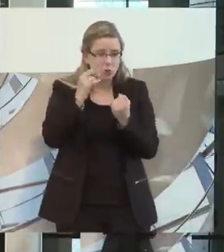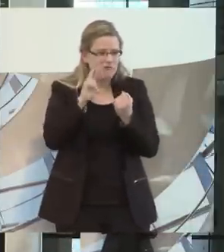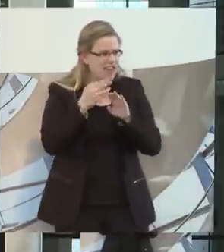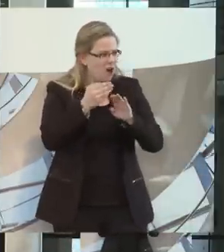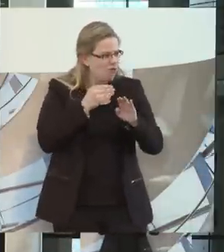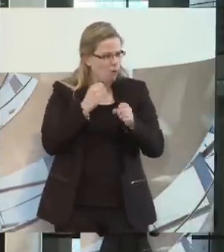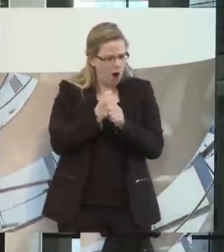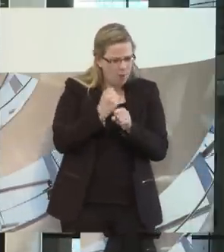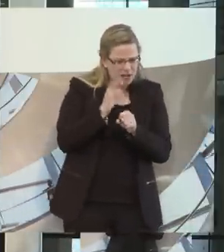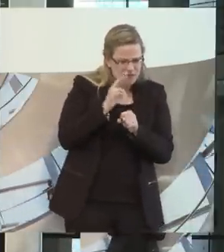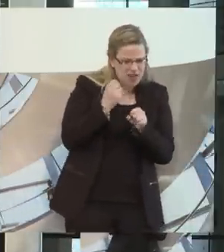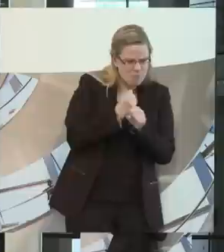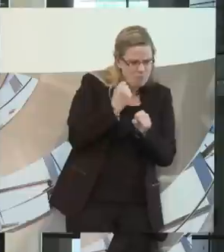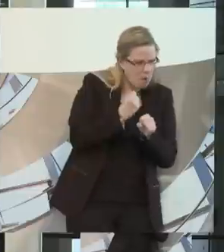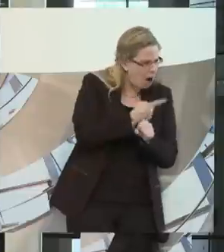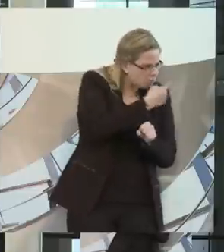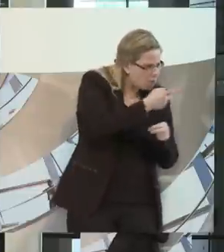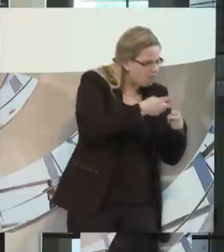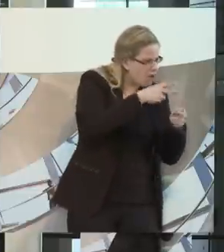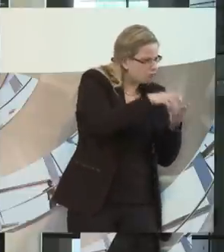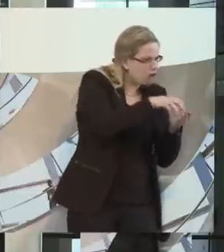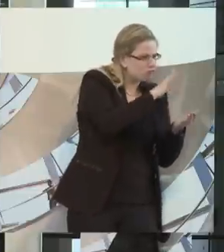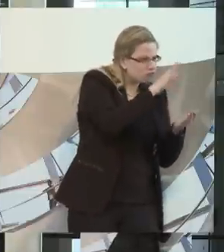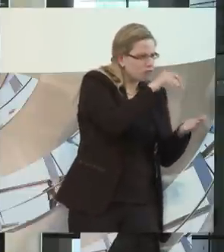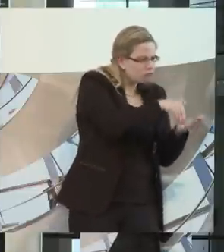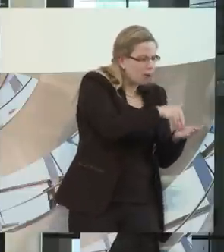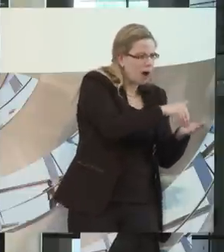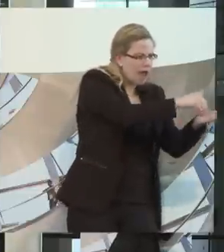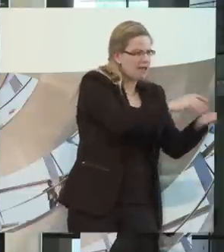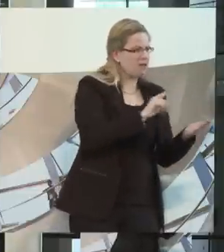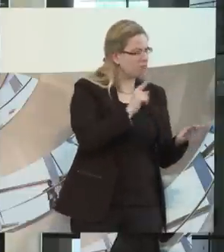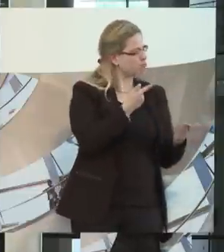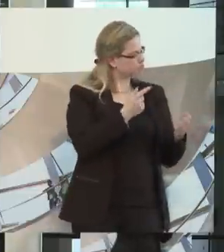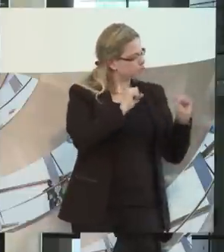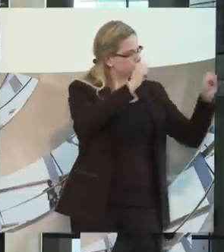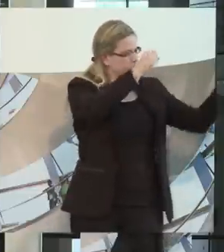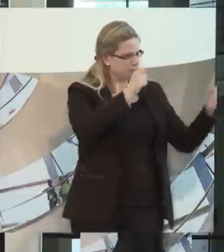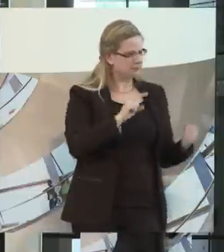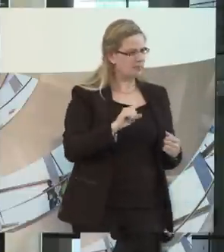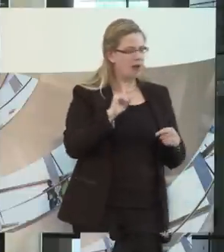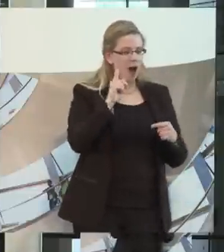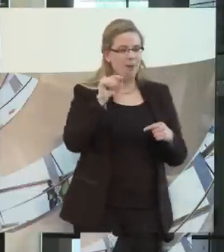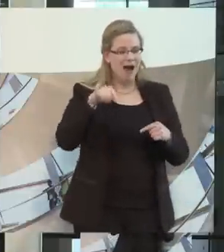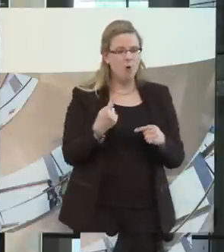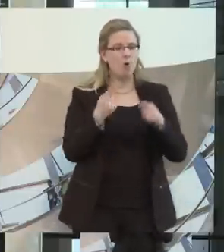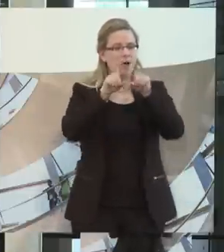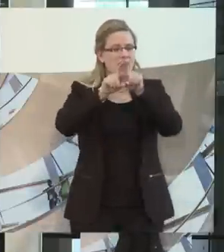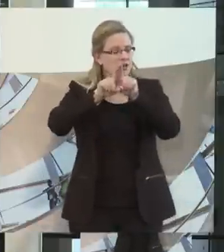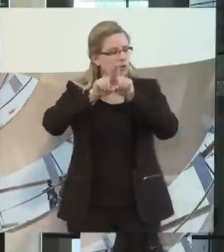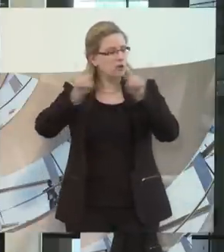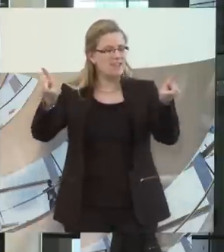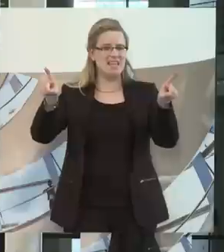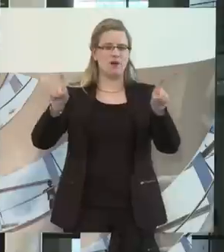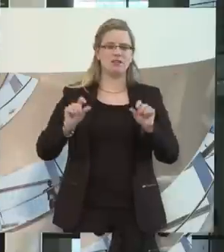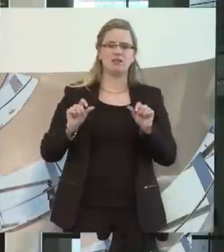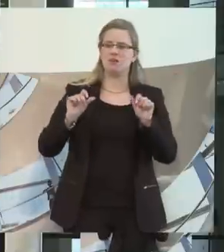da über einen Kanal springen, aber wir müssen auch in unseren Werkstätten, in unseren Unternehmen, in unserer Lebenshilfe die